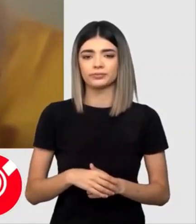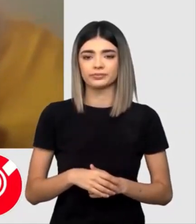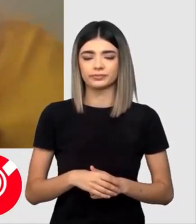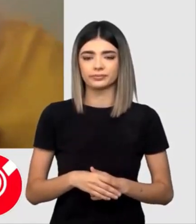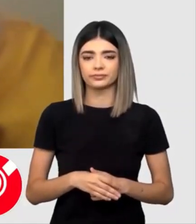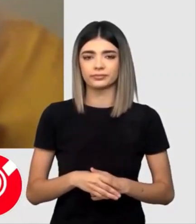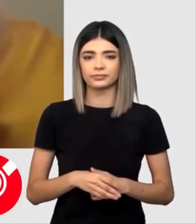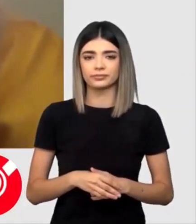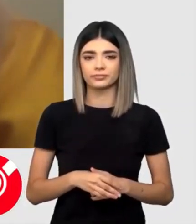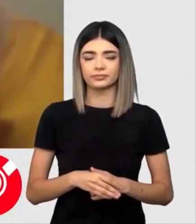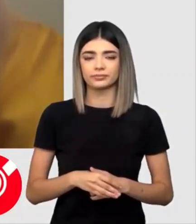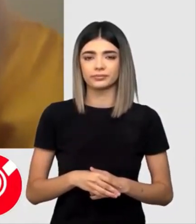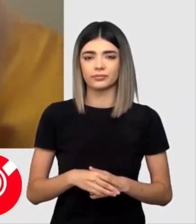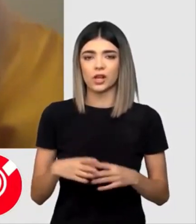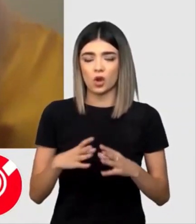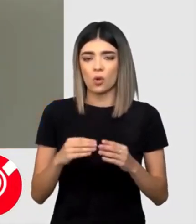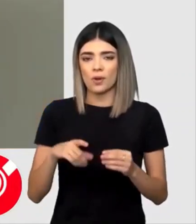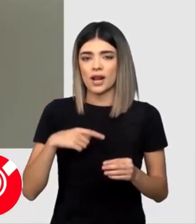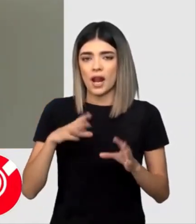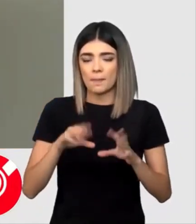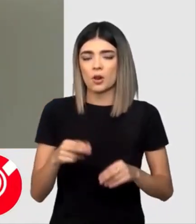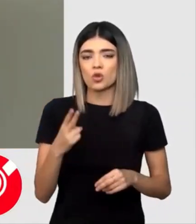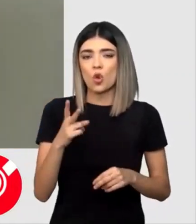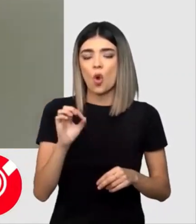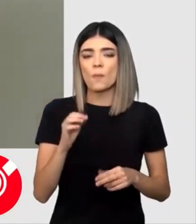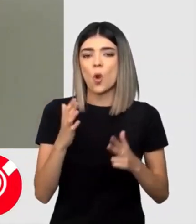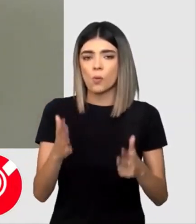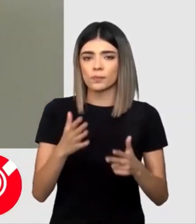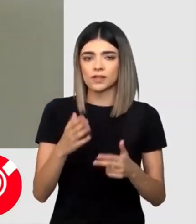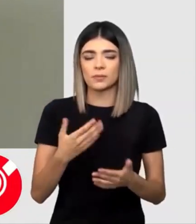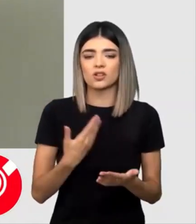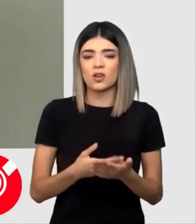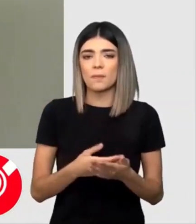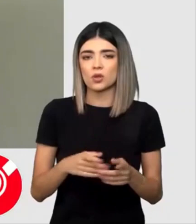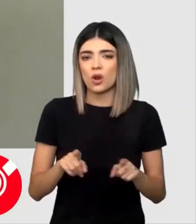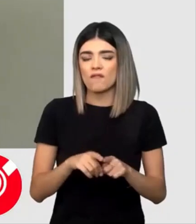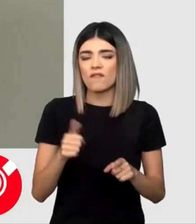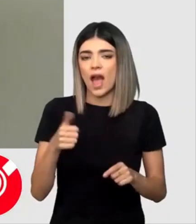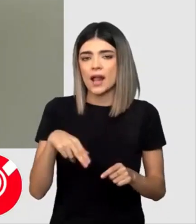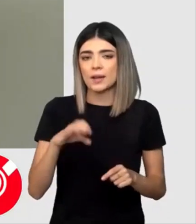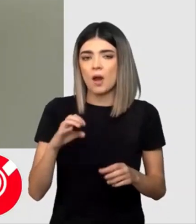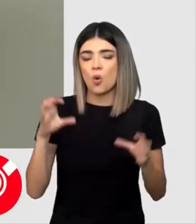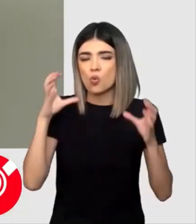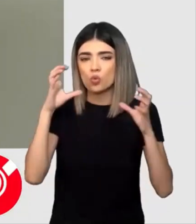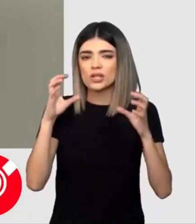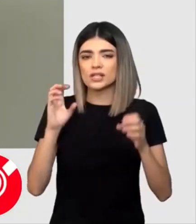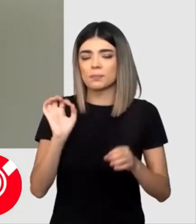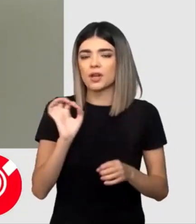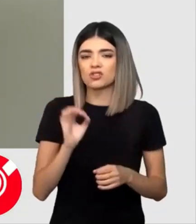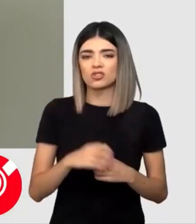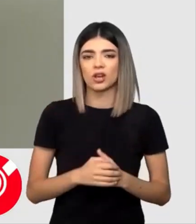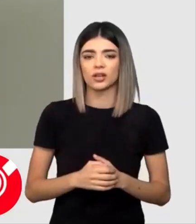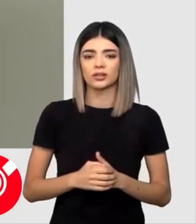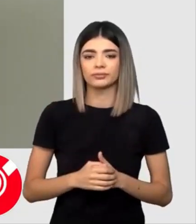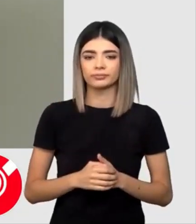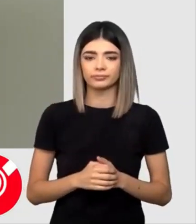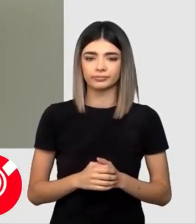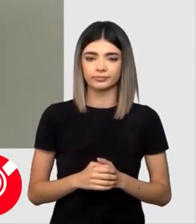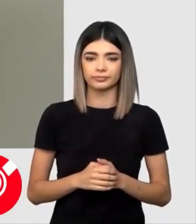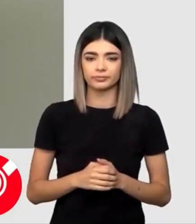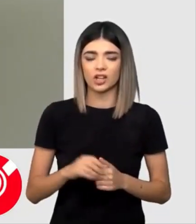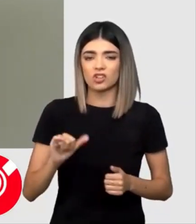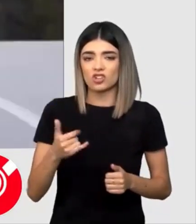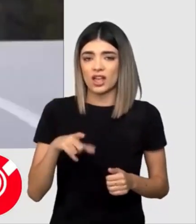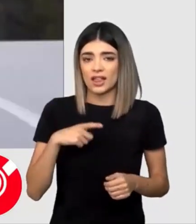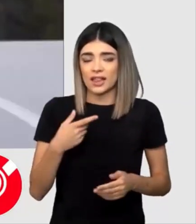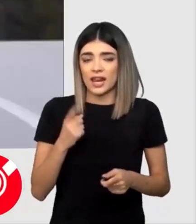În România a fost adoptat încă din 2018 un plan de acțiile pentru conservarea speciei de urși, care include și măsuri de